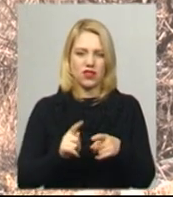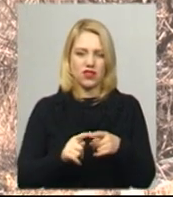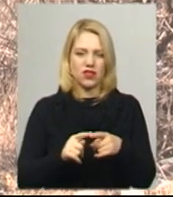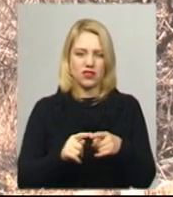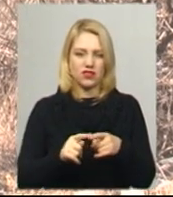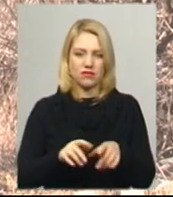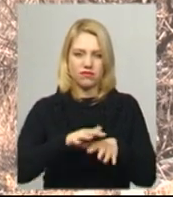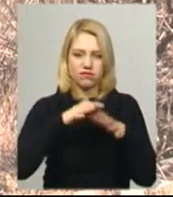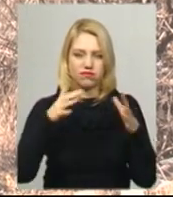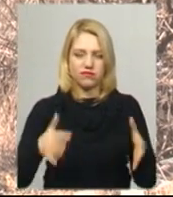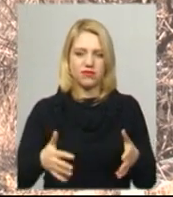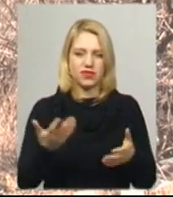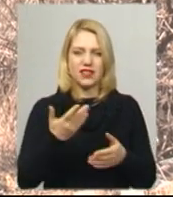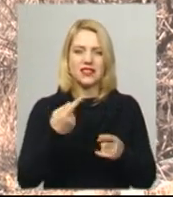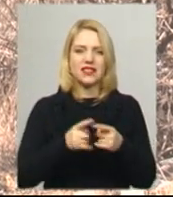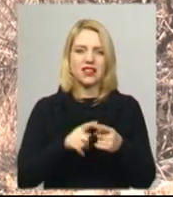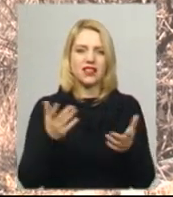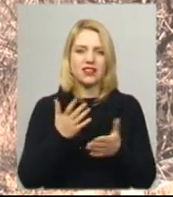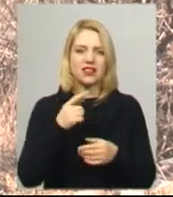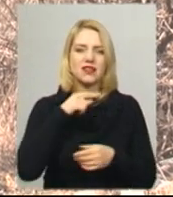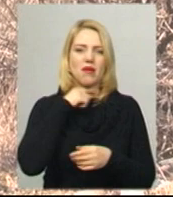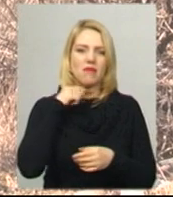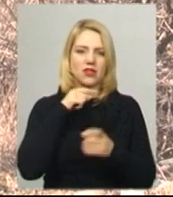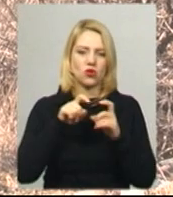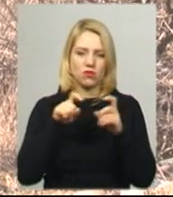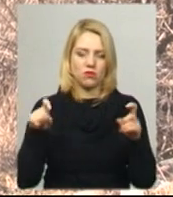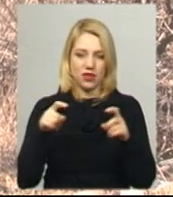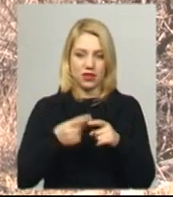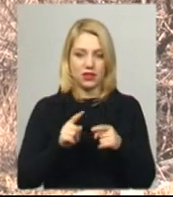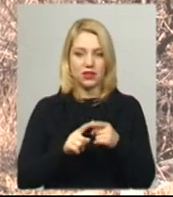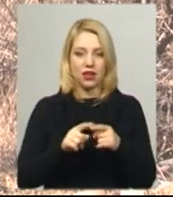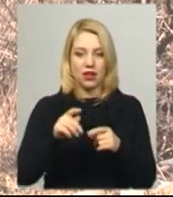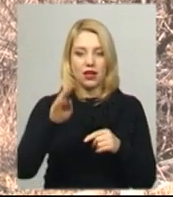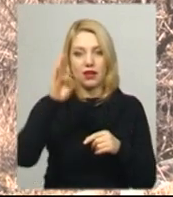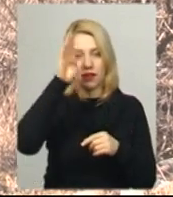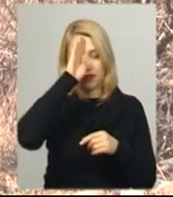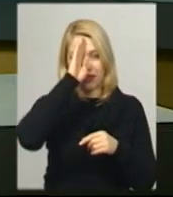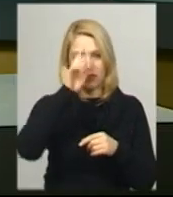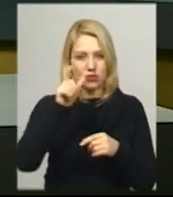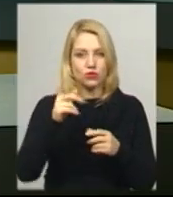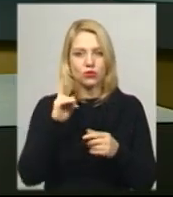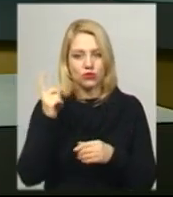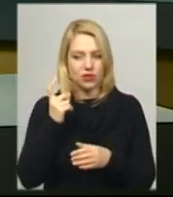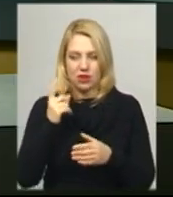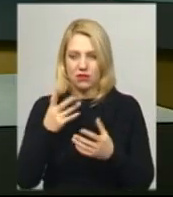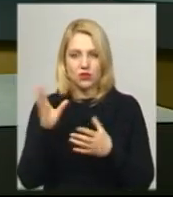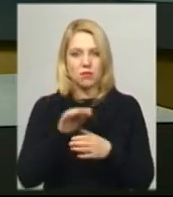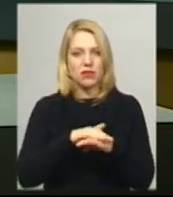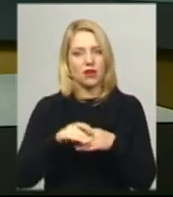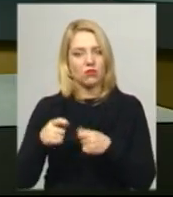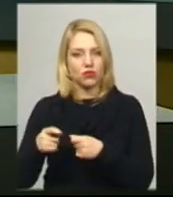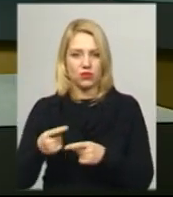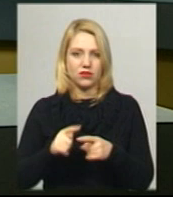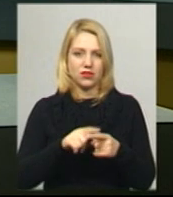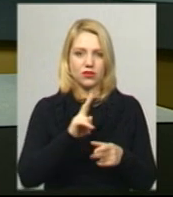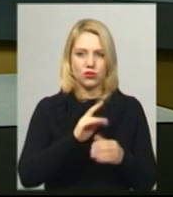зроблено, це якийсь м'ясокубінат. Це дядько не вивзе, бо він все на базарі продає. Там, де зараз купа